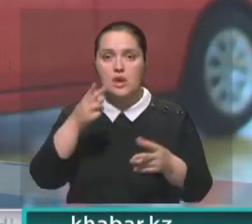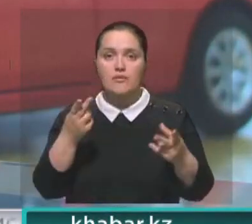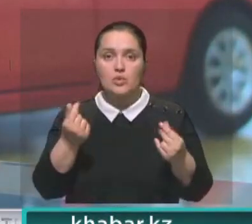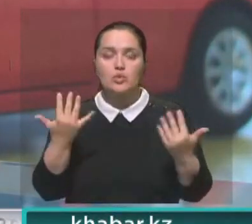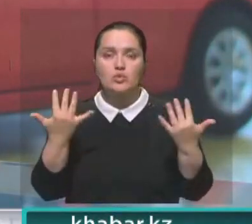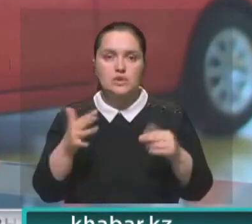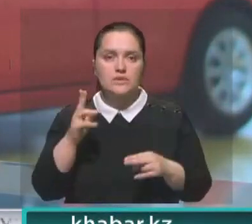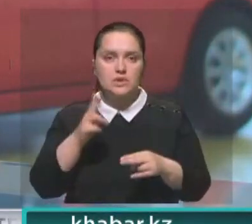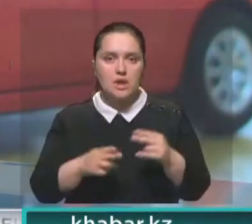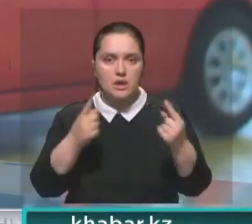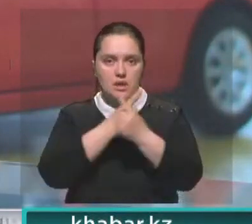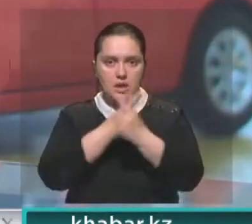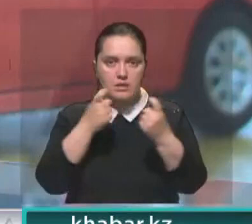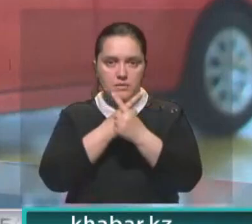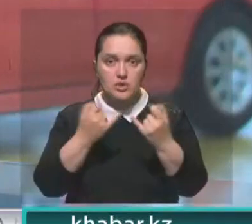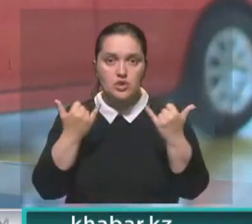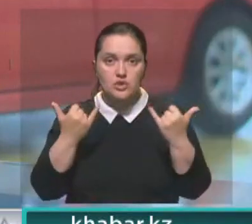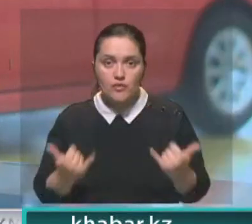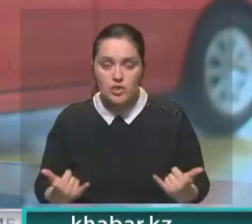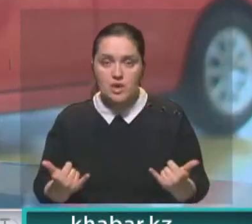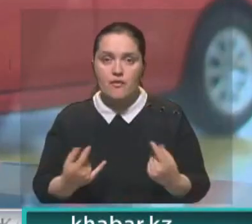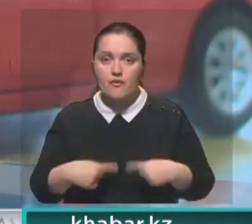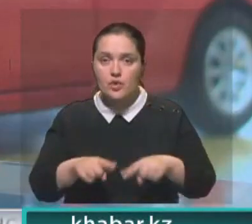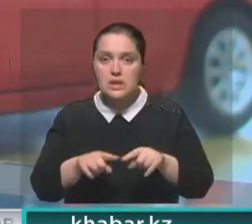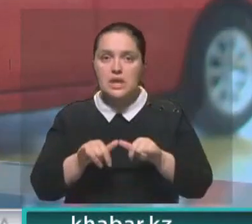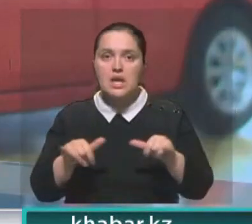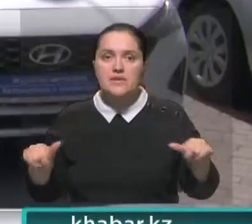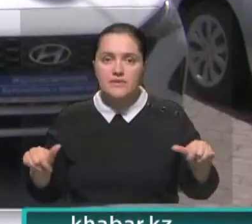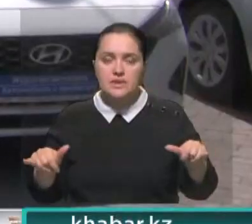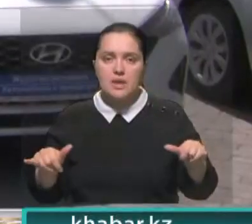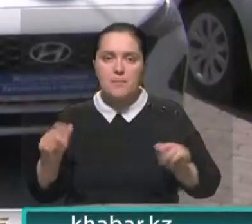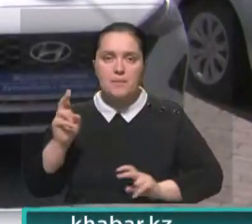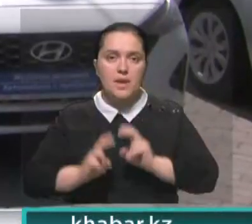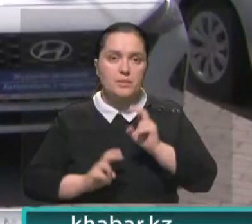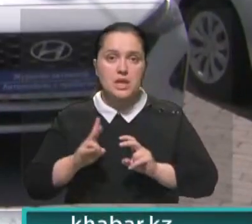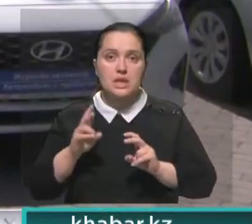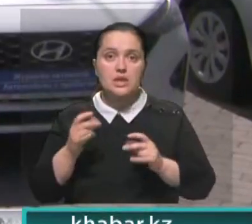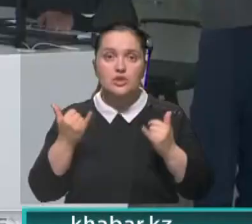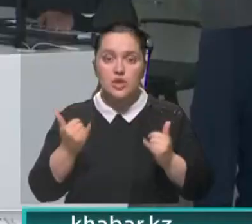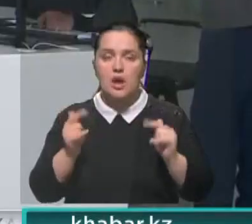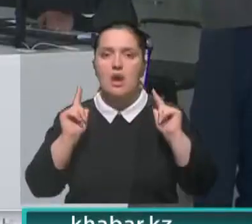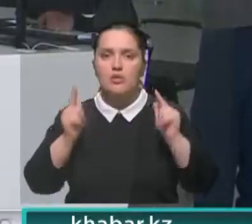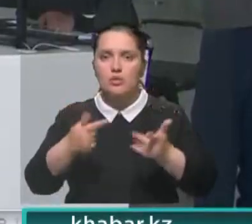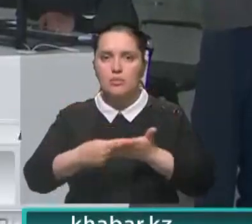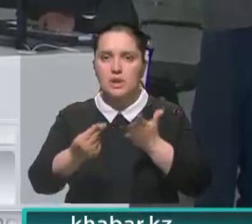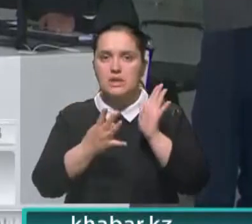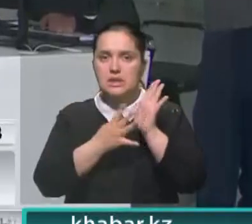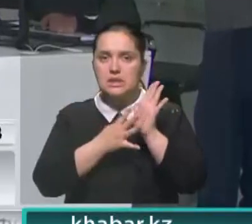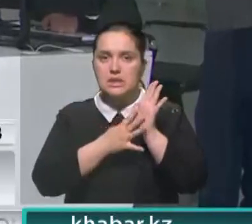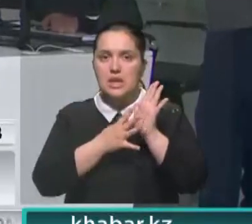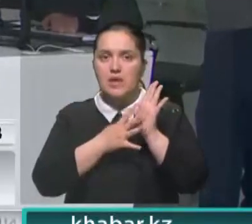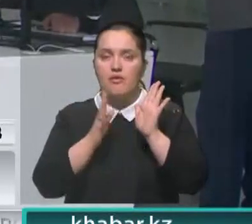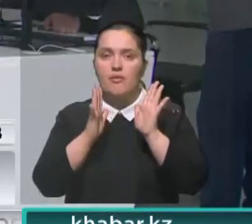госфинансирования уже завершился. Об этом сообщили сегодня в Фонде развития промышленности. На данный момент одобрено чуть более 9